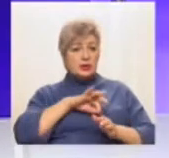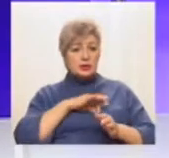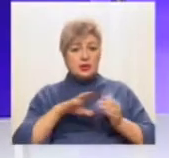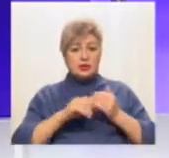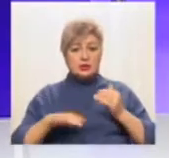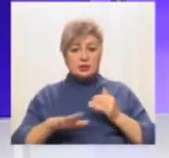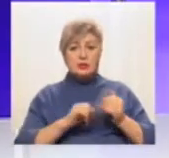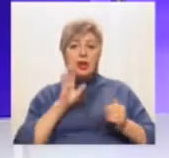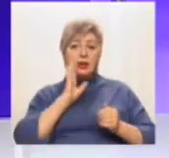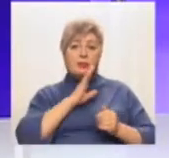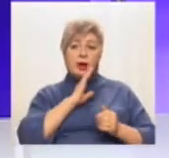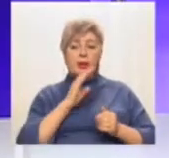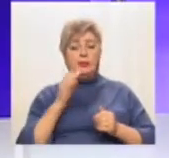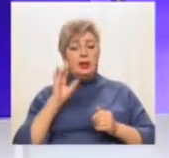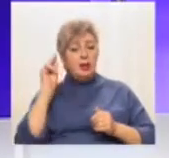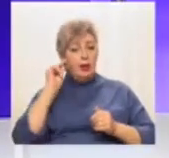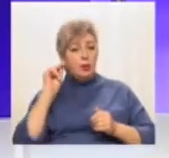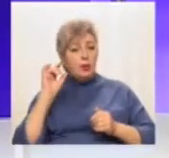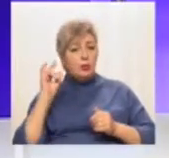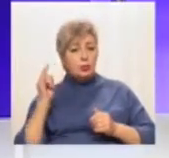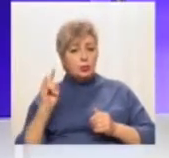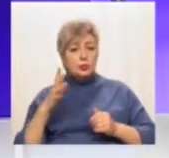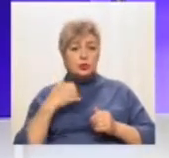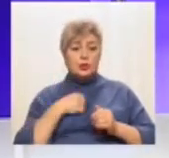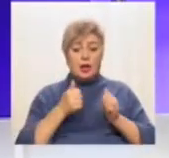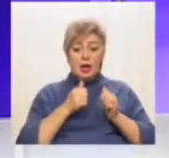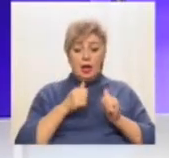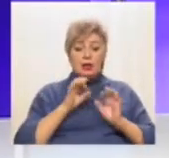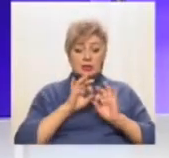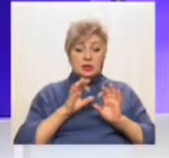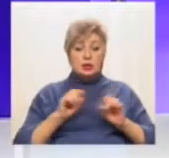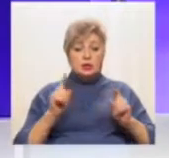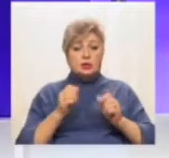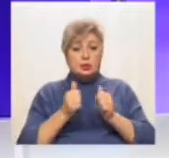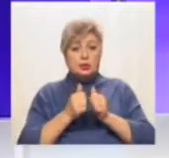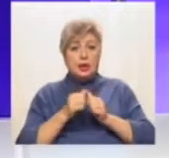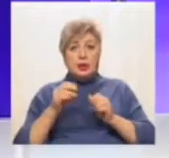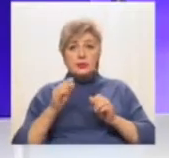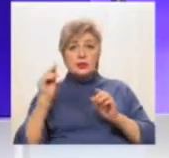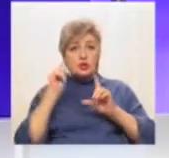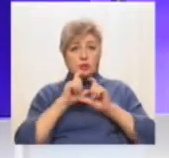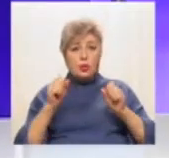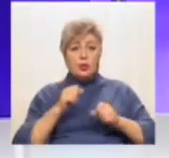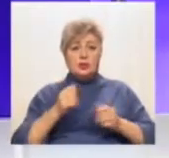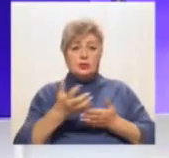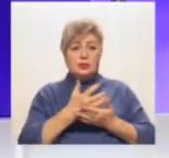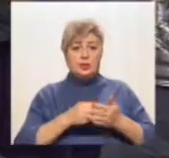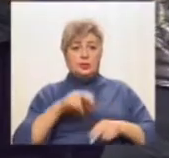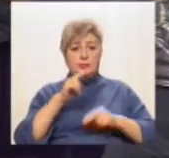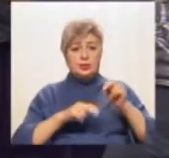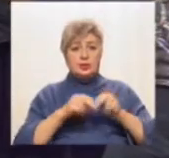-ї школи, Марини Підгорної, поруч зі школою компанія-забудовник збиралася звести 23-поверховий житловий будинок.